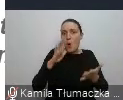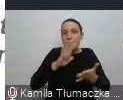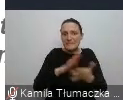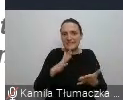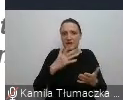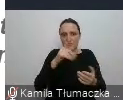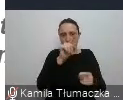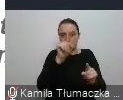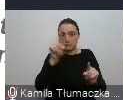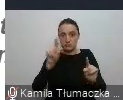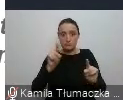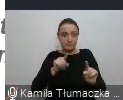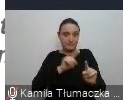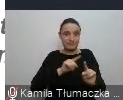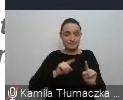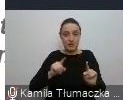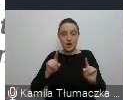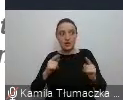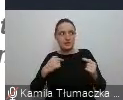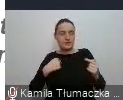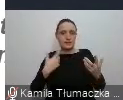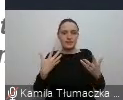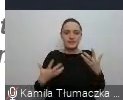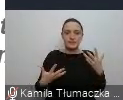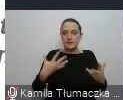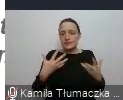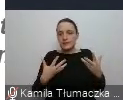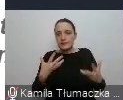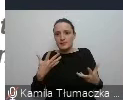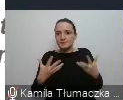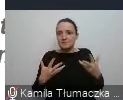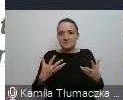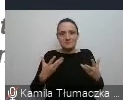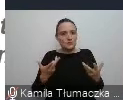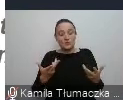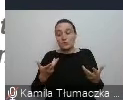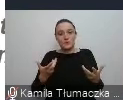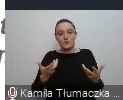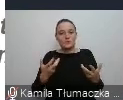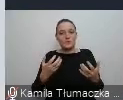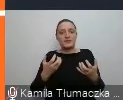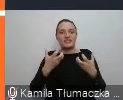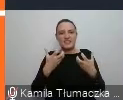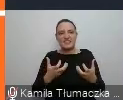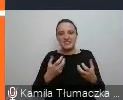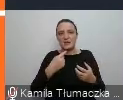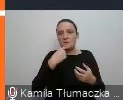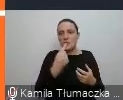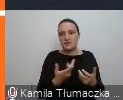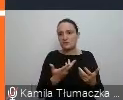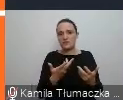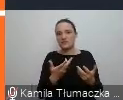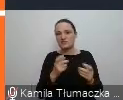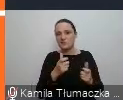ale ciśnie się na słowo, ciśnie się na myśl jakiś bardzo zły epitet, internet jest po prostu nimi zalany.